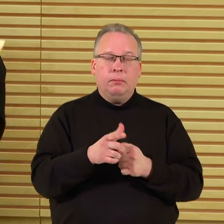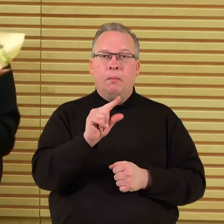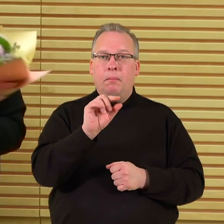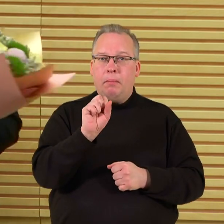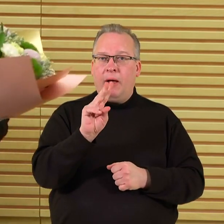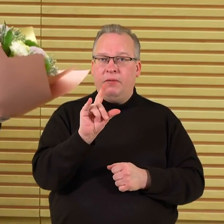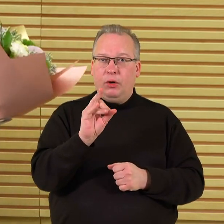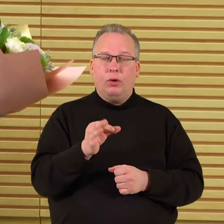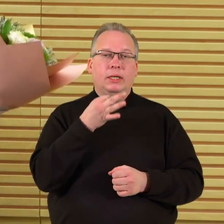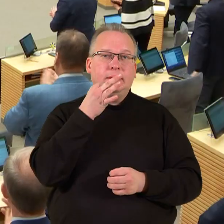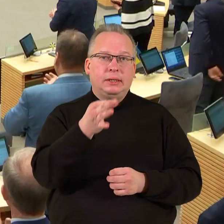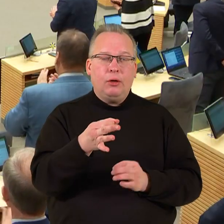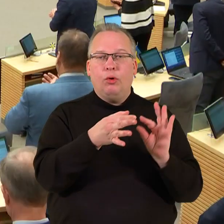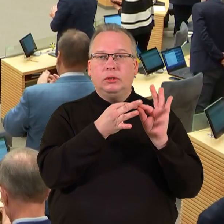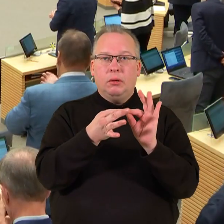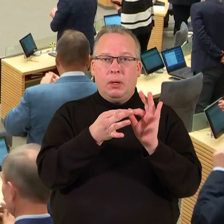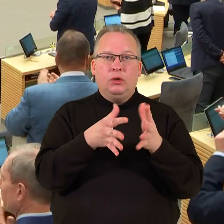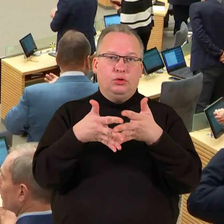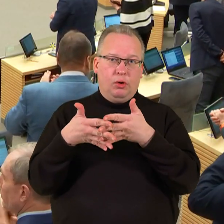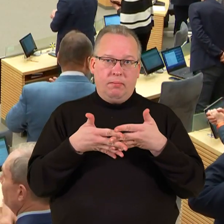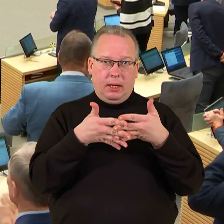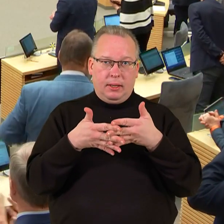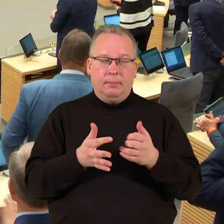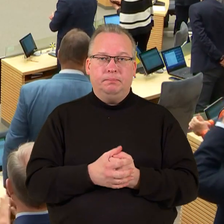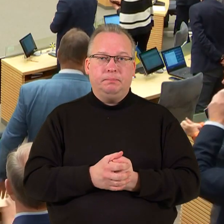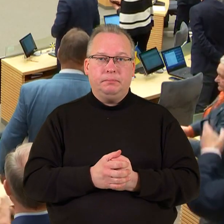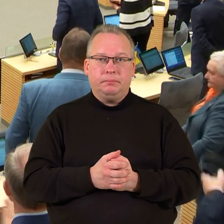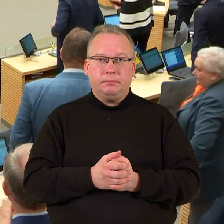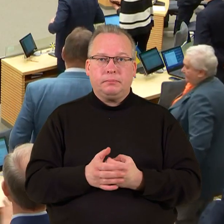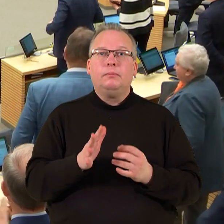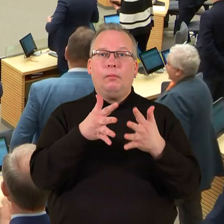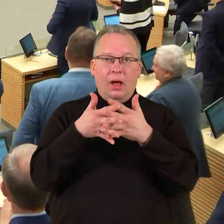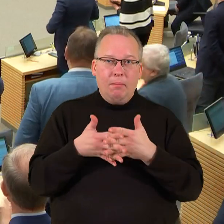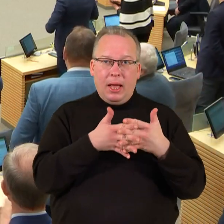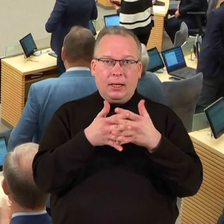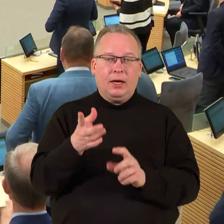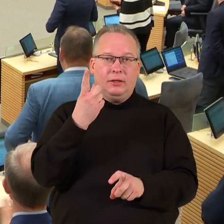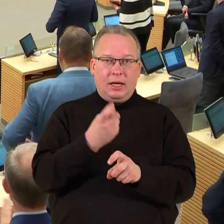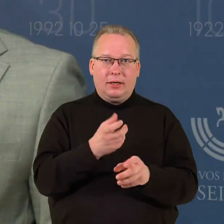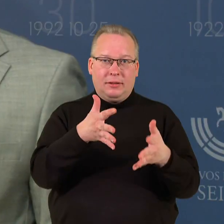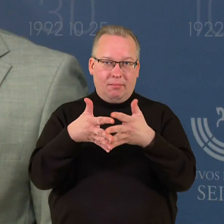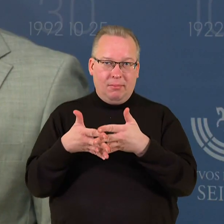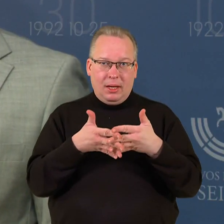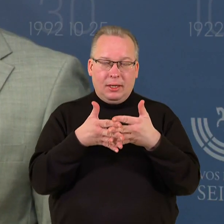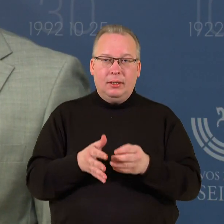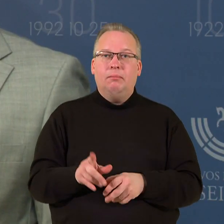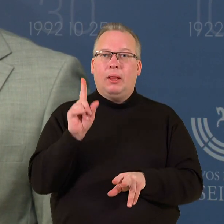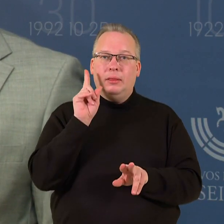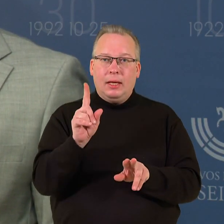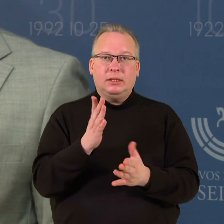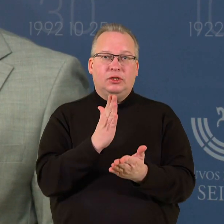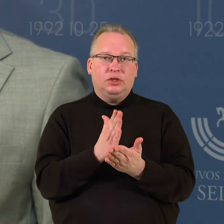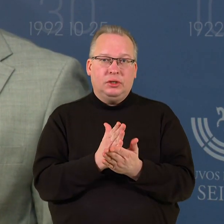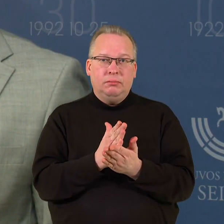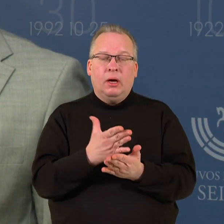Pavilionis įvardyje santykių su jungtinėmis Amerikos valstybėmis. Amerika, Amerika ir dar kartą Amerika, nes artėjo